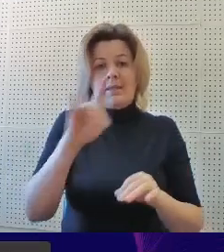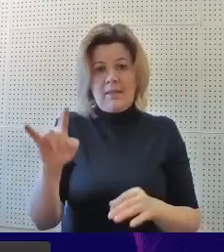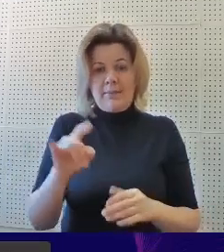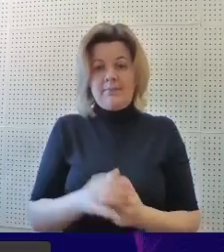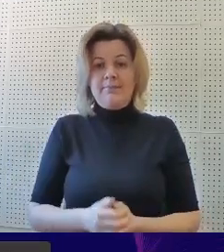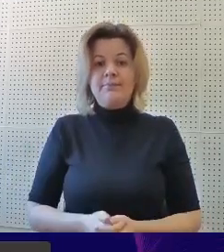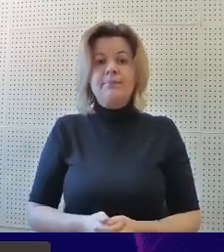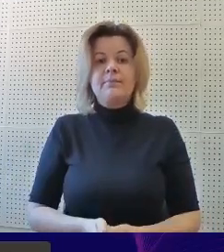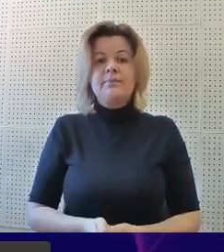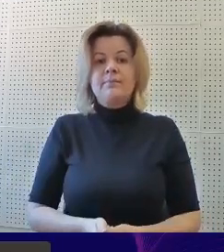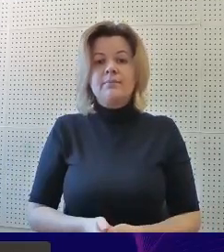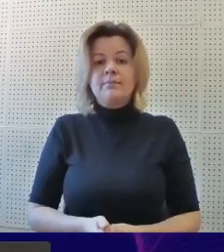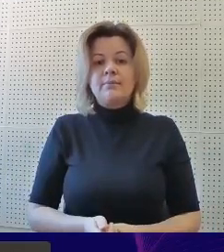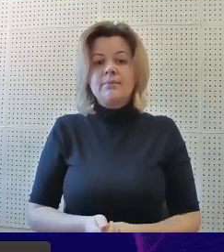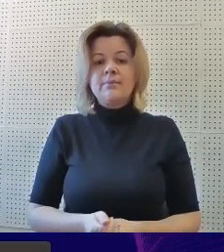Дальше, пожалуйста.